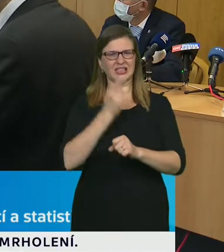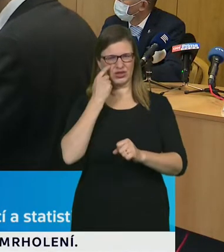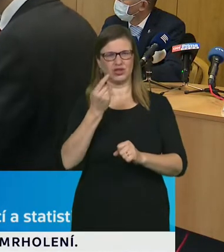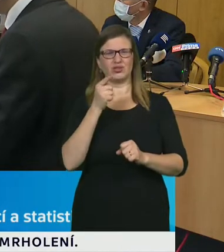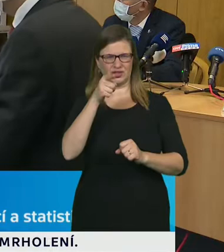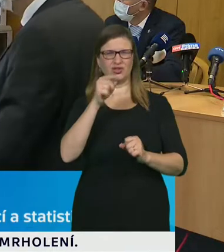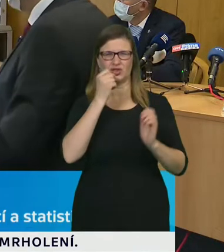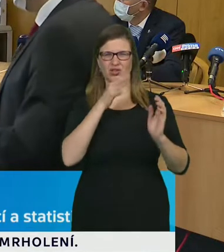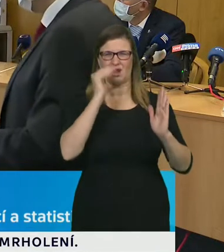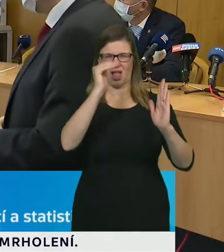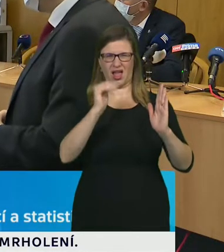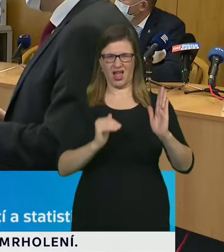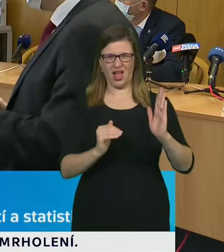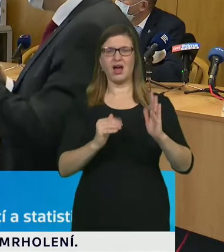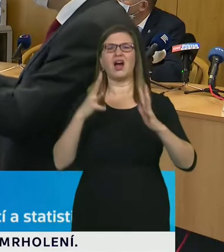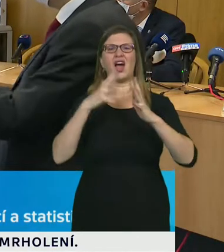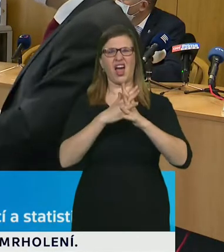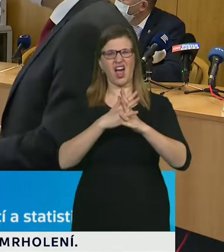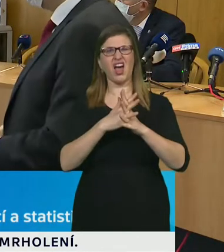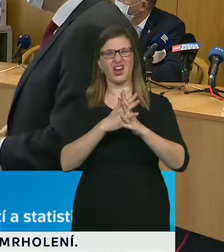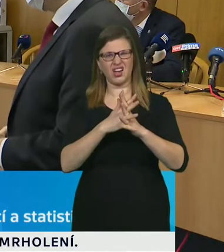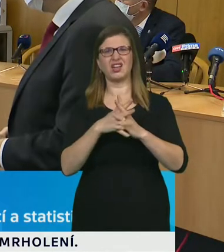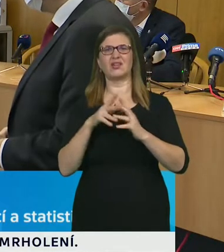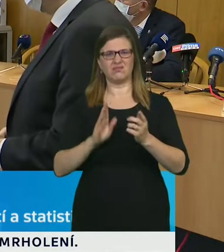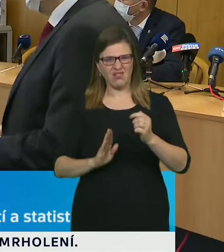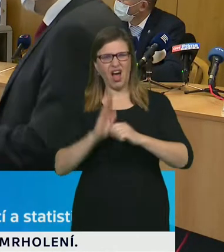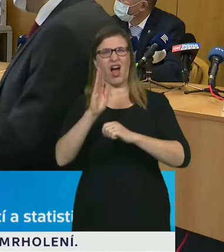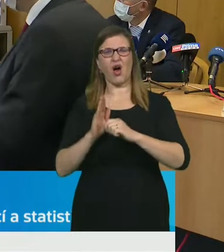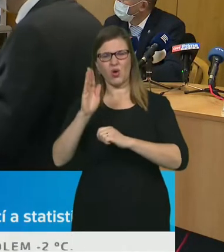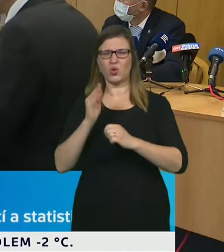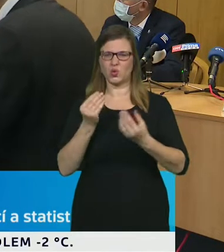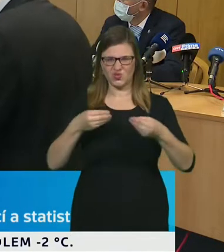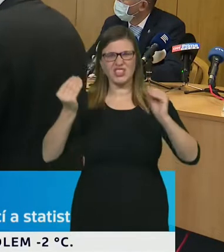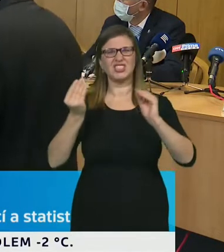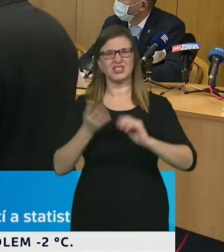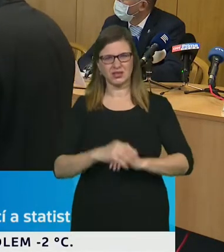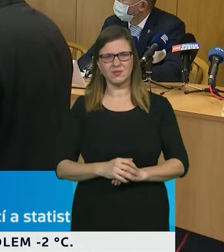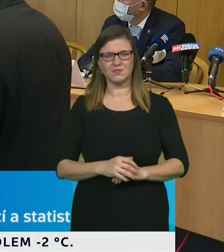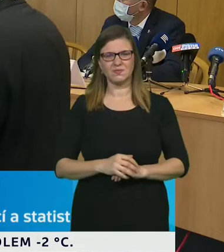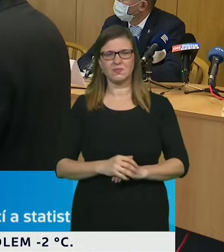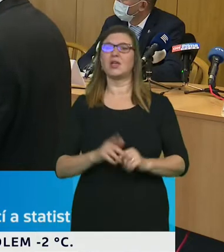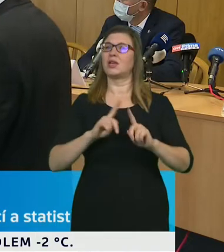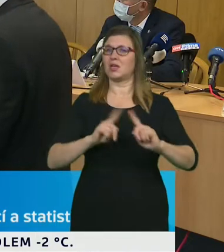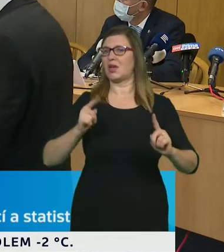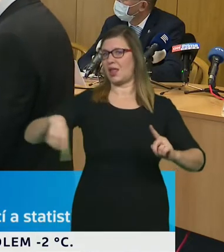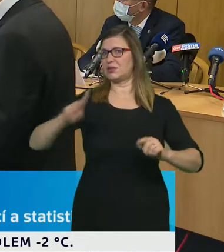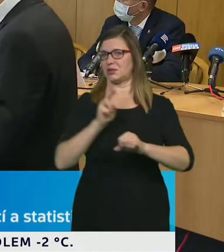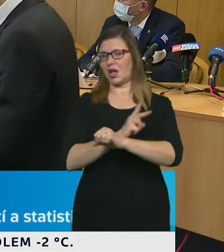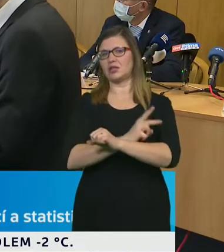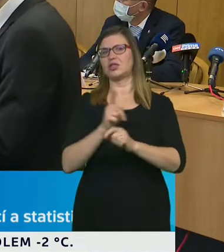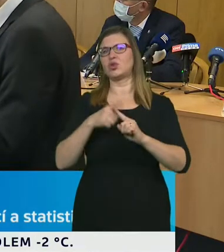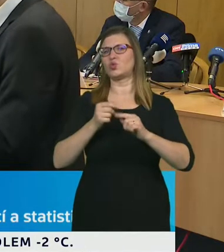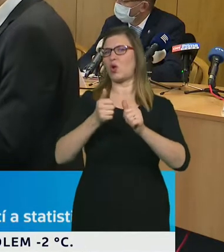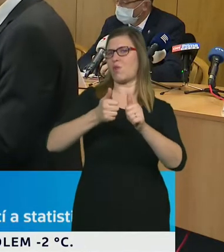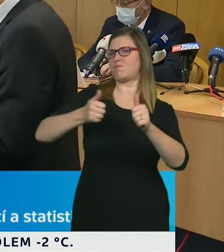číslo a ta dynamika tam nabrala jakýsi nový drive. V jiných státech je to zase trochu jinak, protože je to časově posunuté, ale